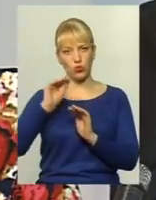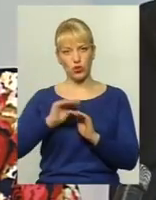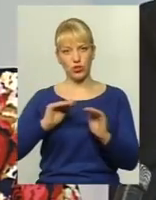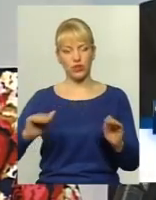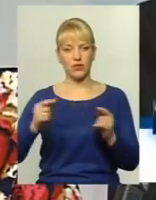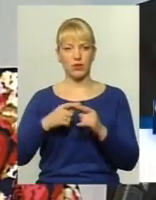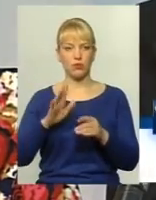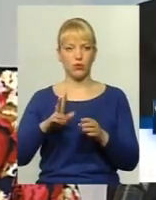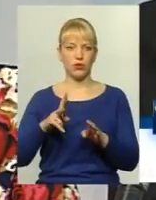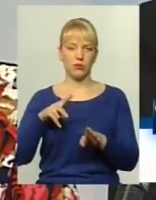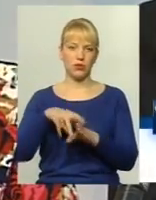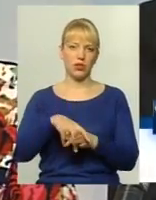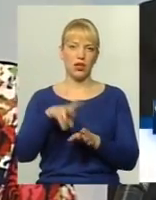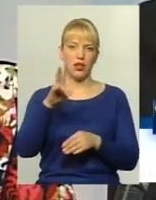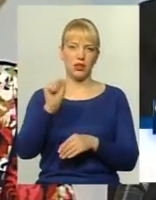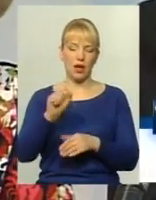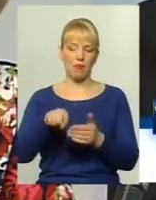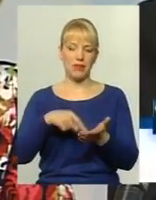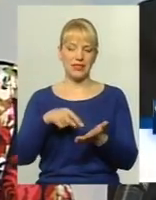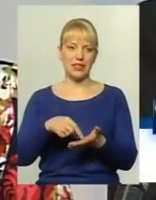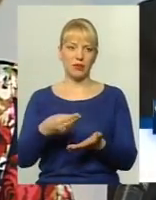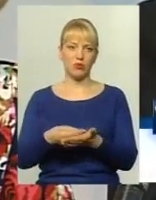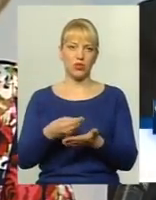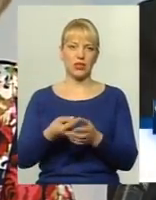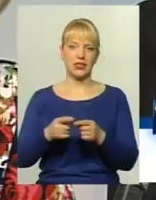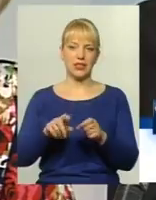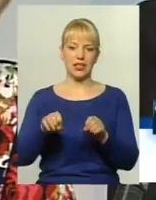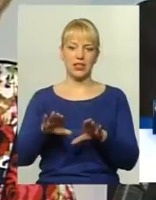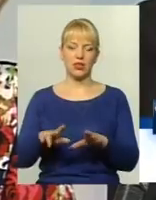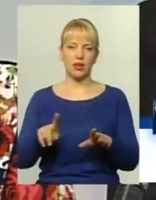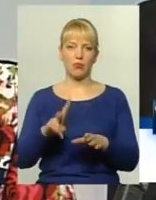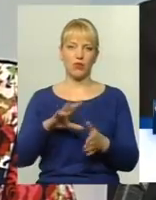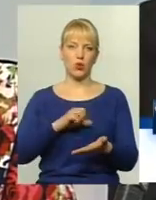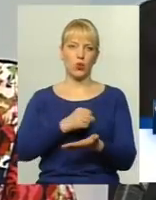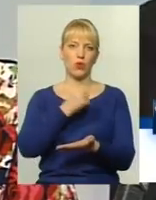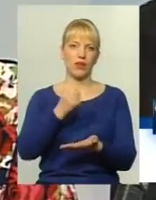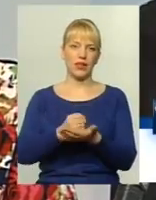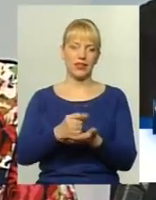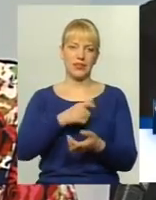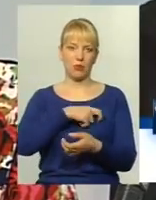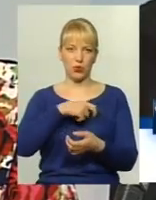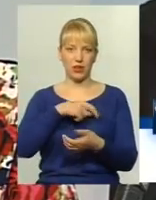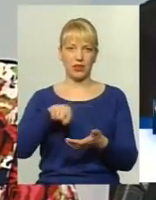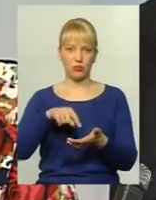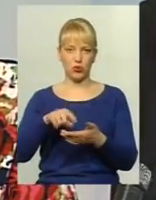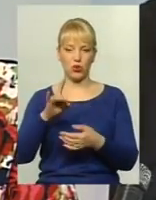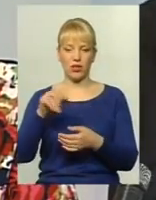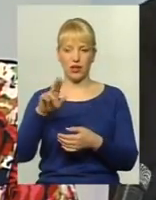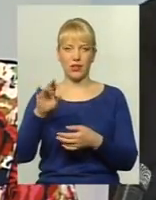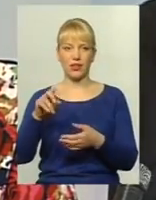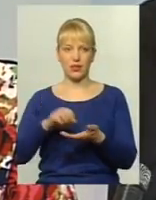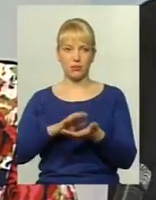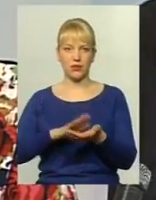буде покладатися на міський бюджет. Тобто це рішення лише, яке мають ухвалити депутати міської ради і передбачити кошти? Ну,